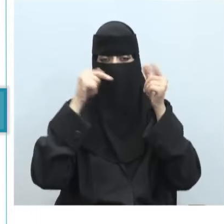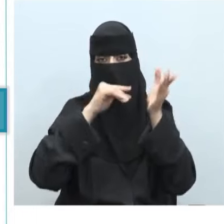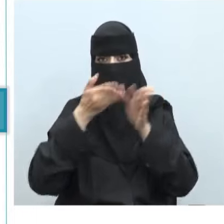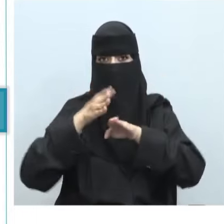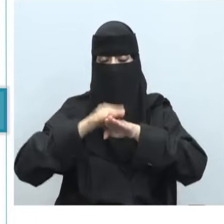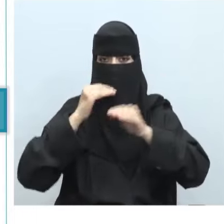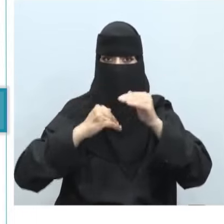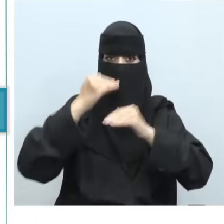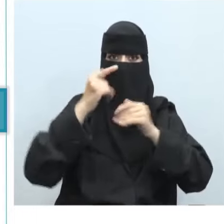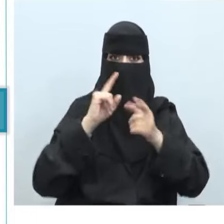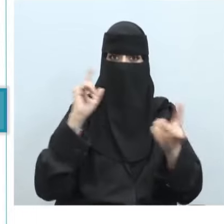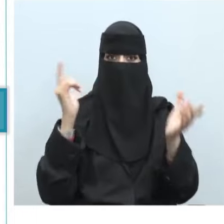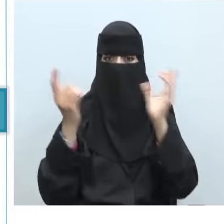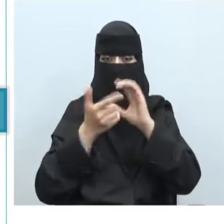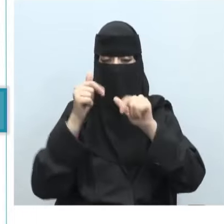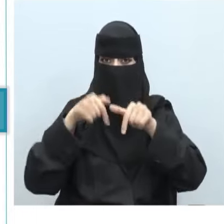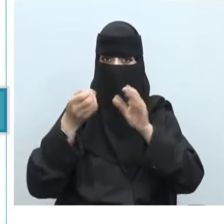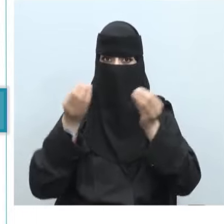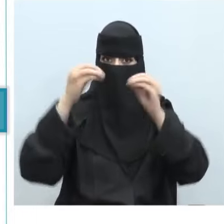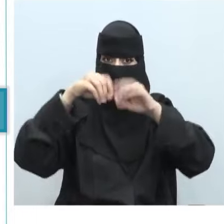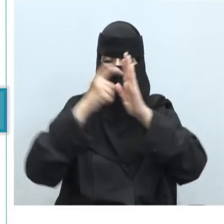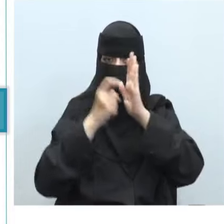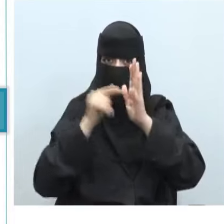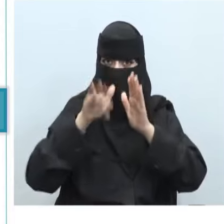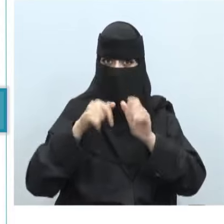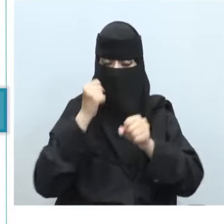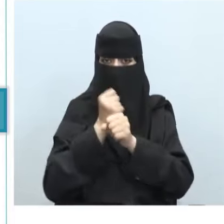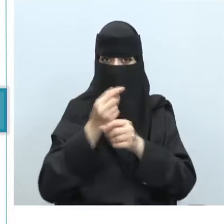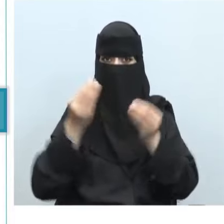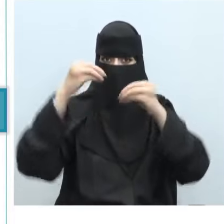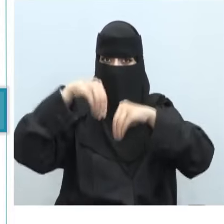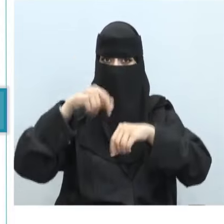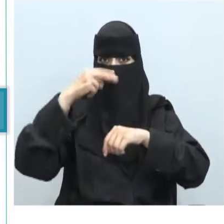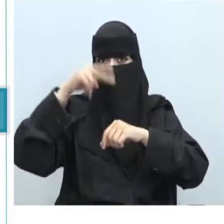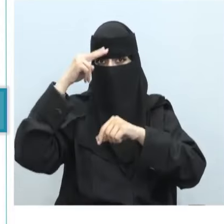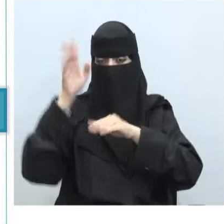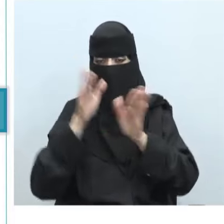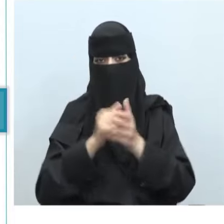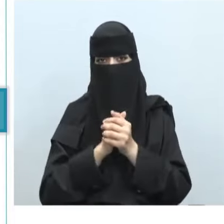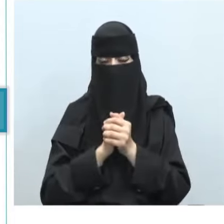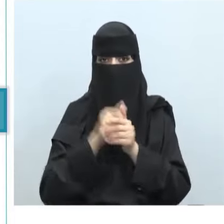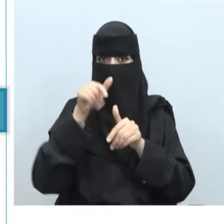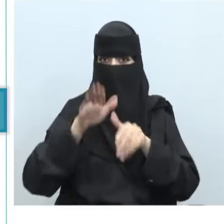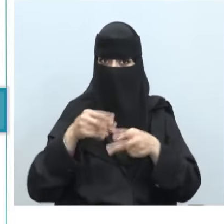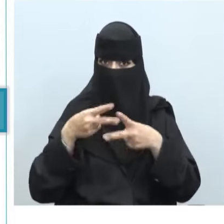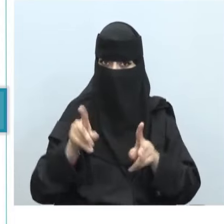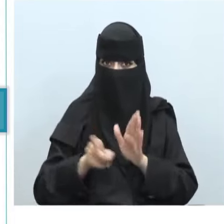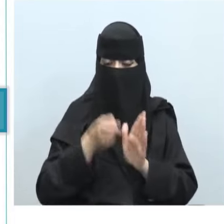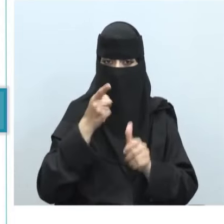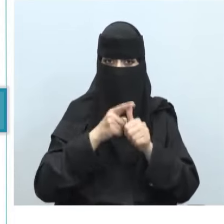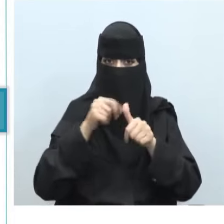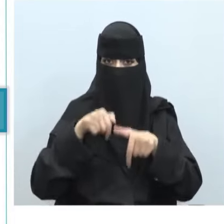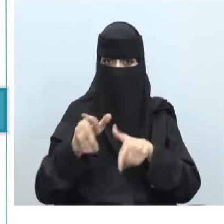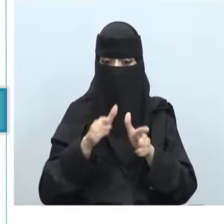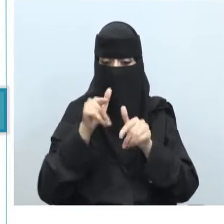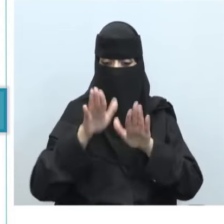على المستوى العالمي بالإضافة للقوانين والضوابط المعمولة داخل المملكة العربية السعودية نبدأ بأول قوانين